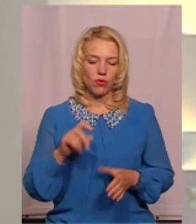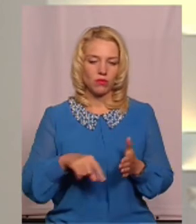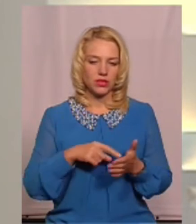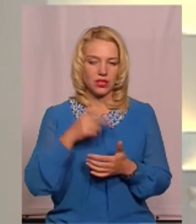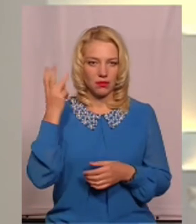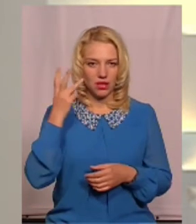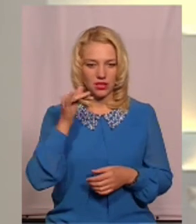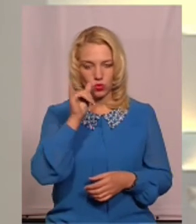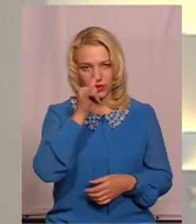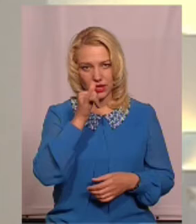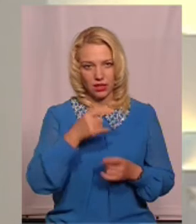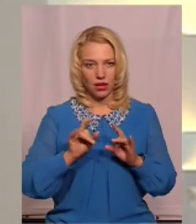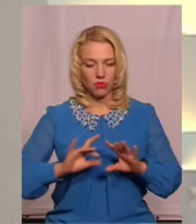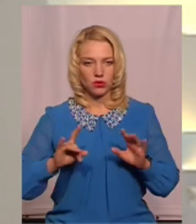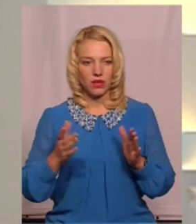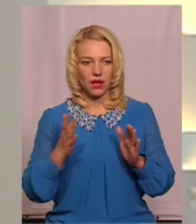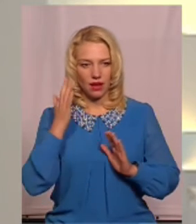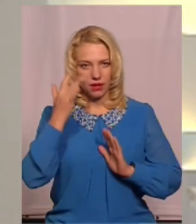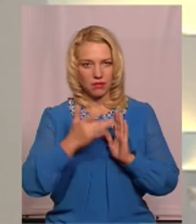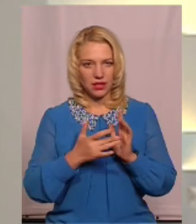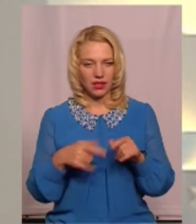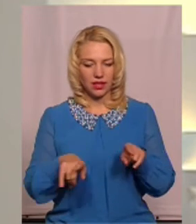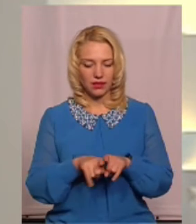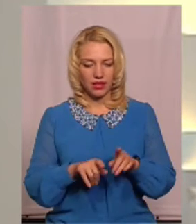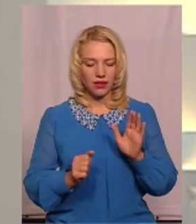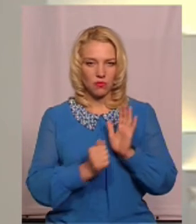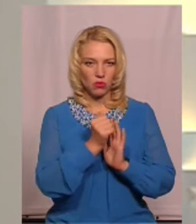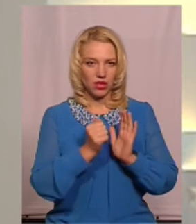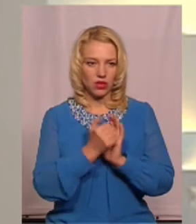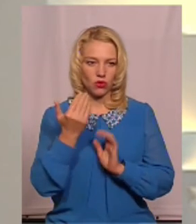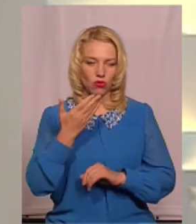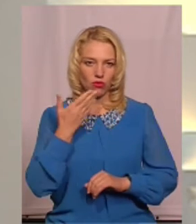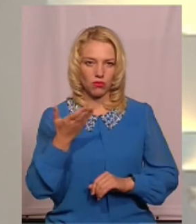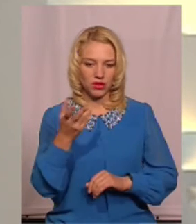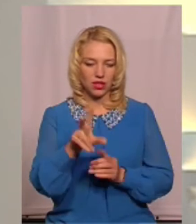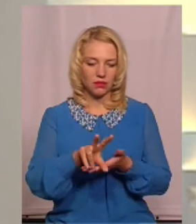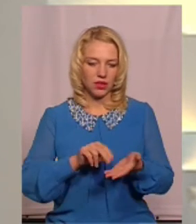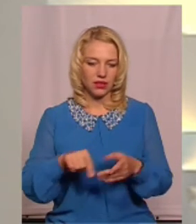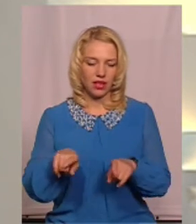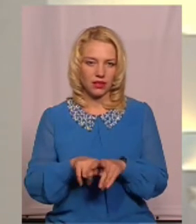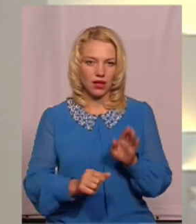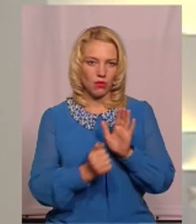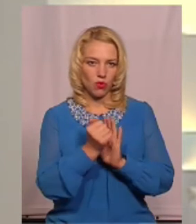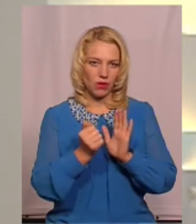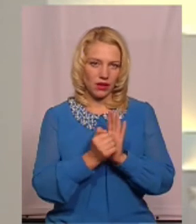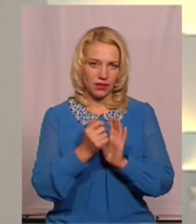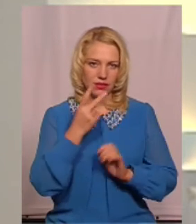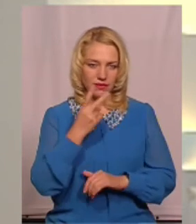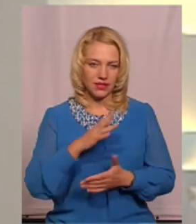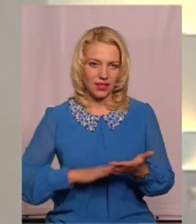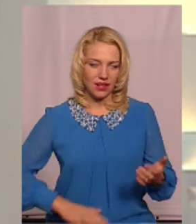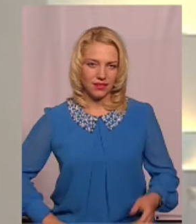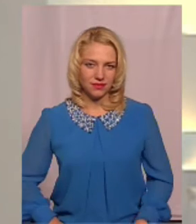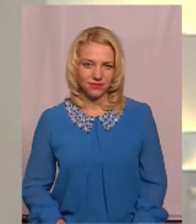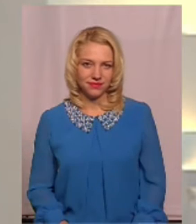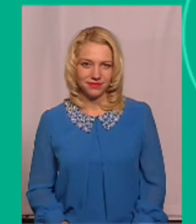у інстаграмі розповів, яка мета таких публікацій. Його коментар та приклади цих публікацій далі на екранах.